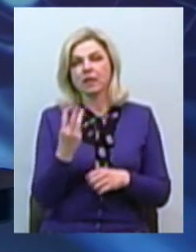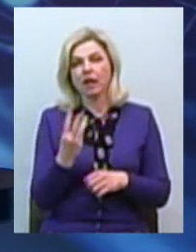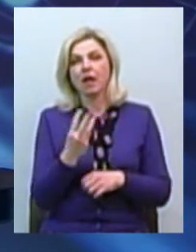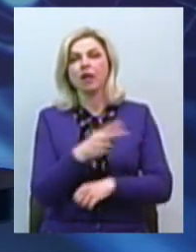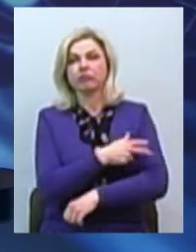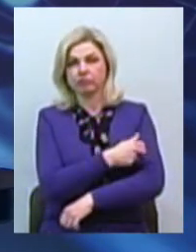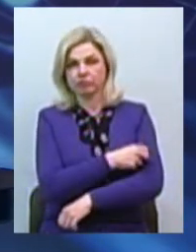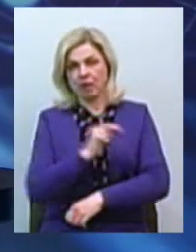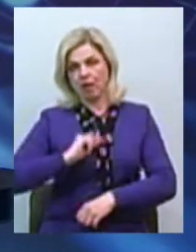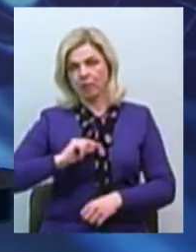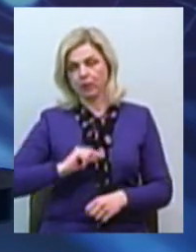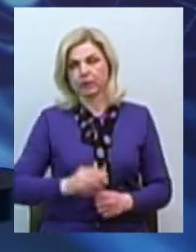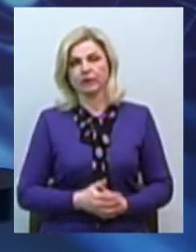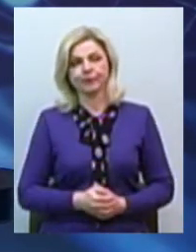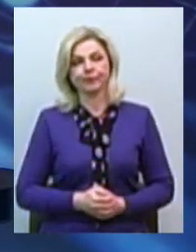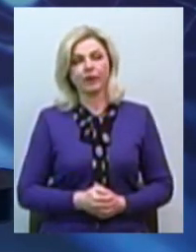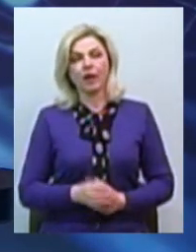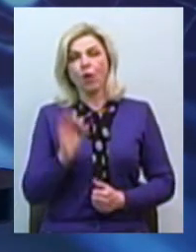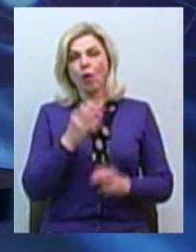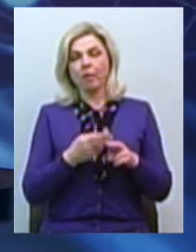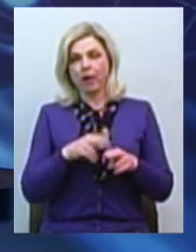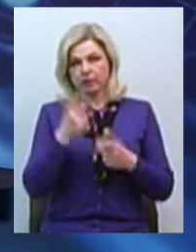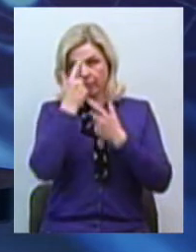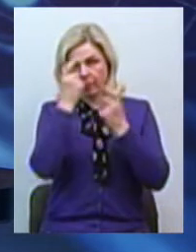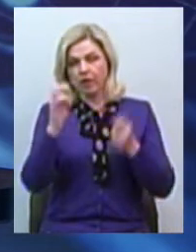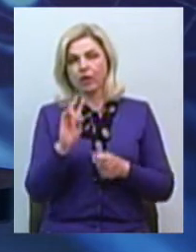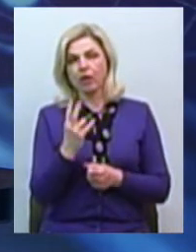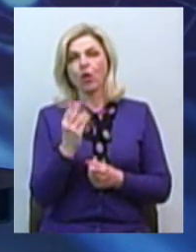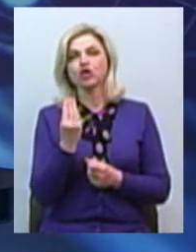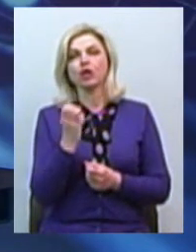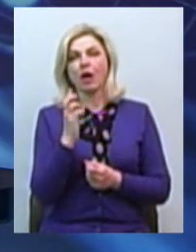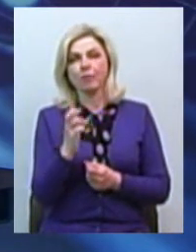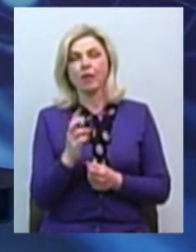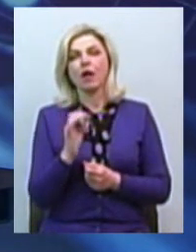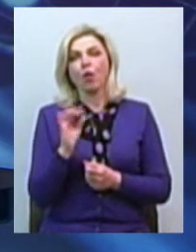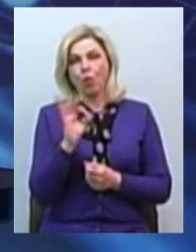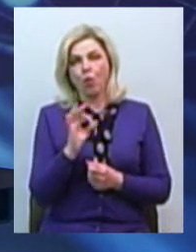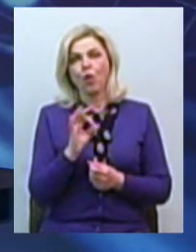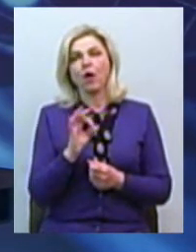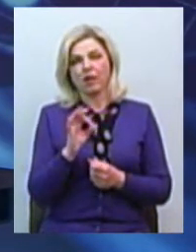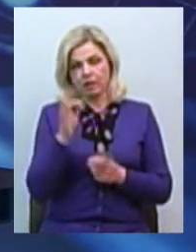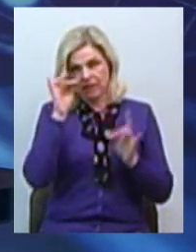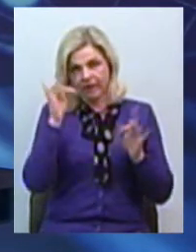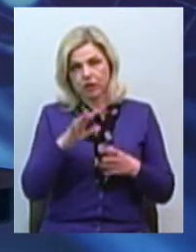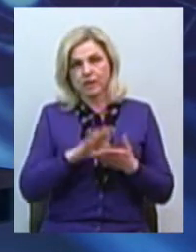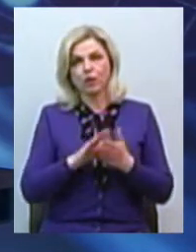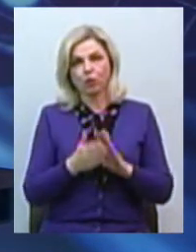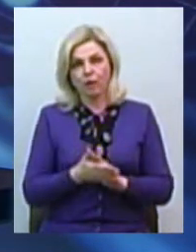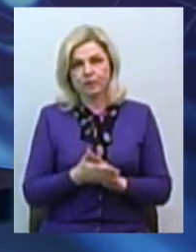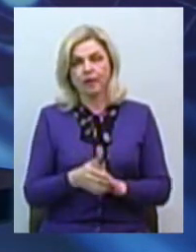працівники. Про це повідомляє Миколаївський обласний штаб з ліквідації наслідків надзвичайної ситуації.